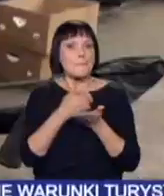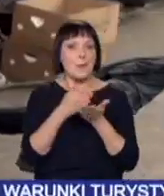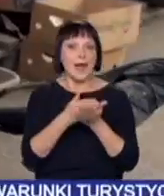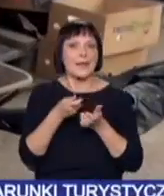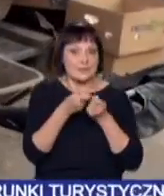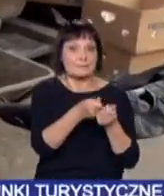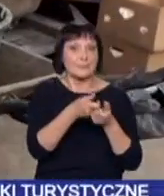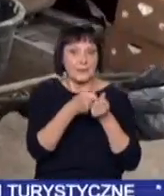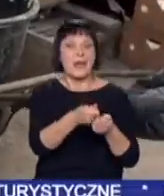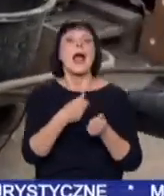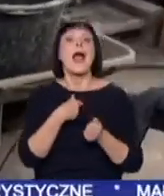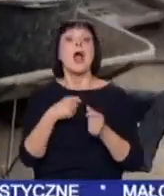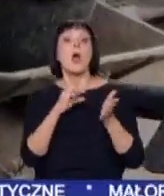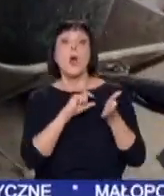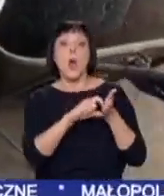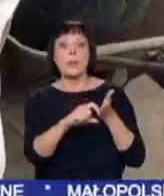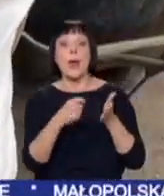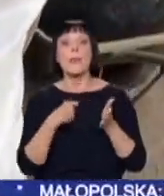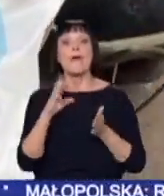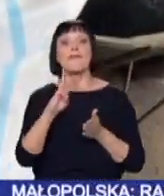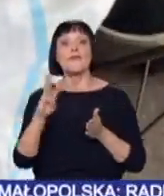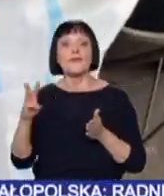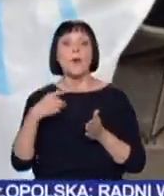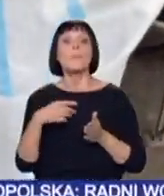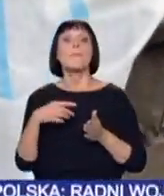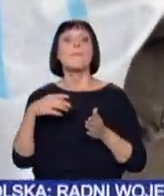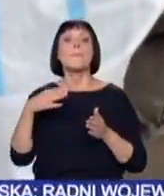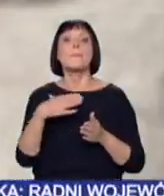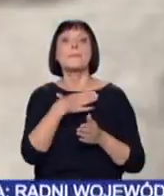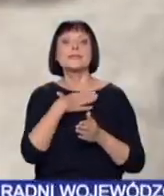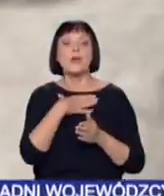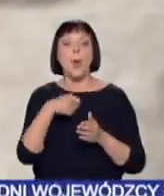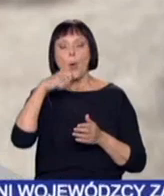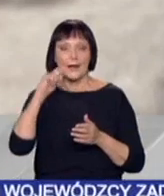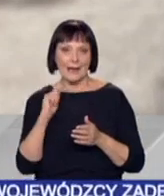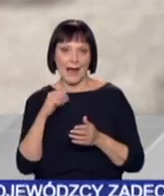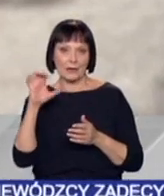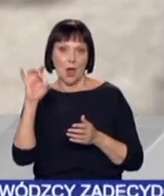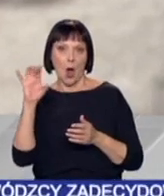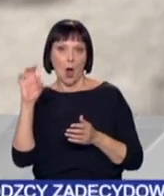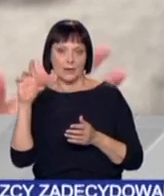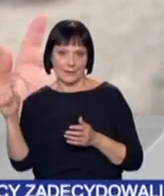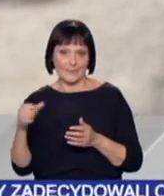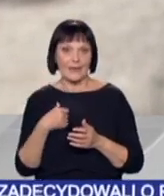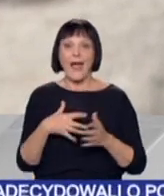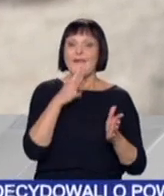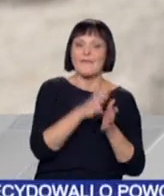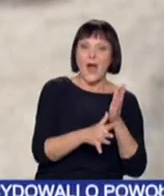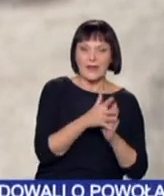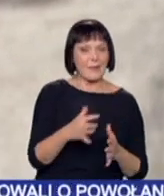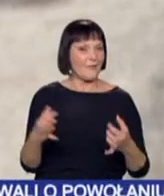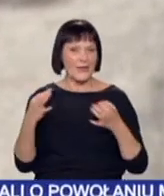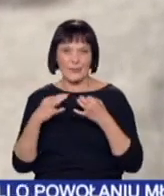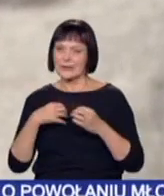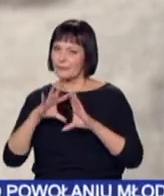wpłacając pieniądze na odpowiednie konto na stronie psyzukrainy.org. Wojna czy nie wojna, my będziemy